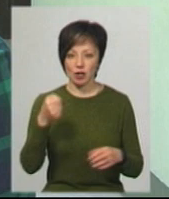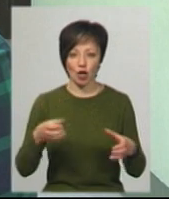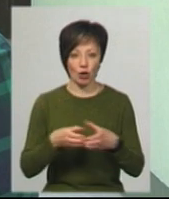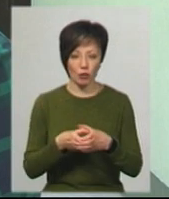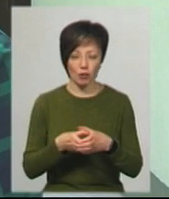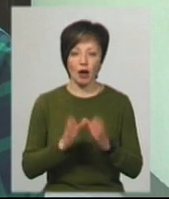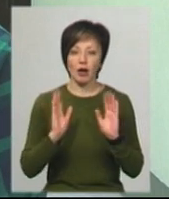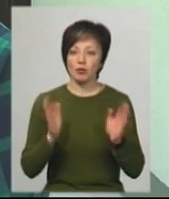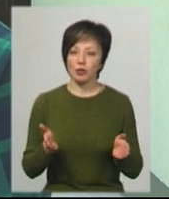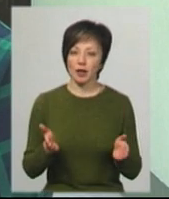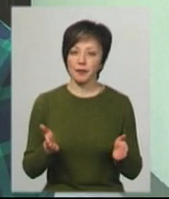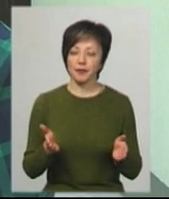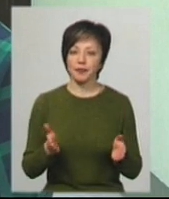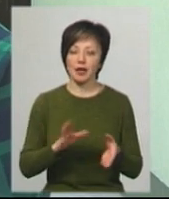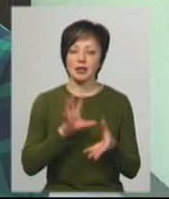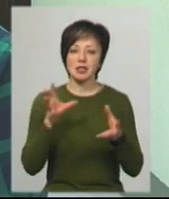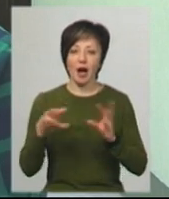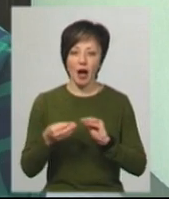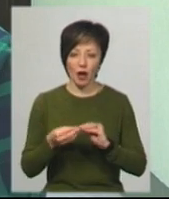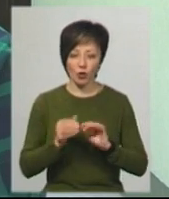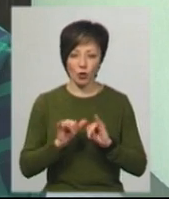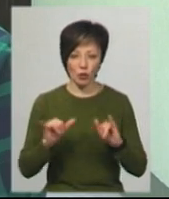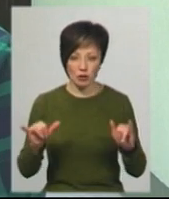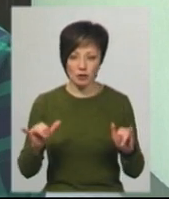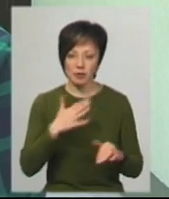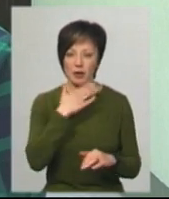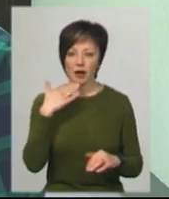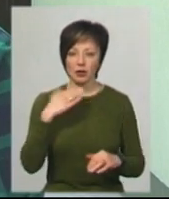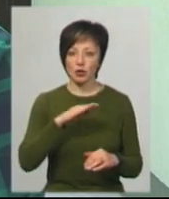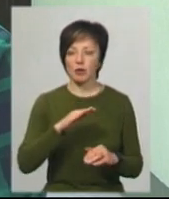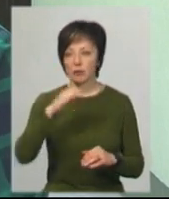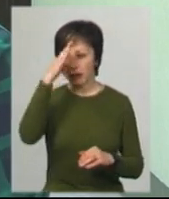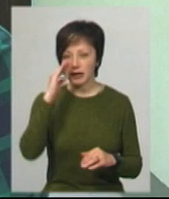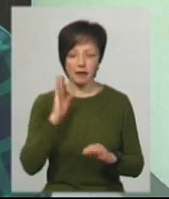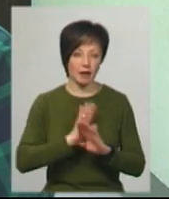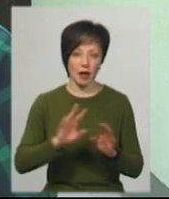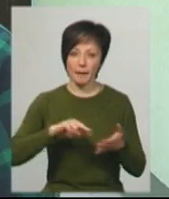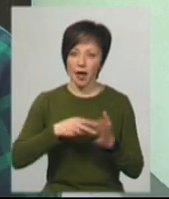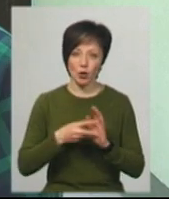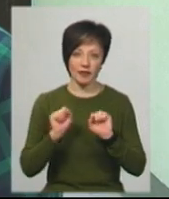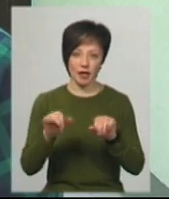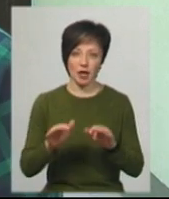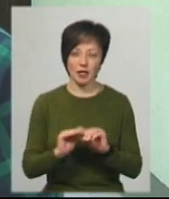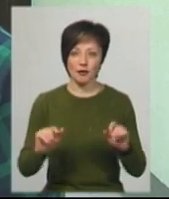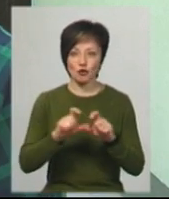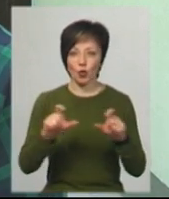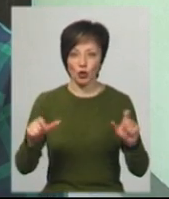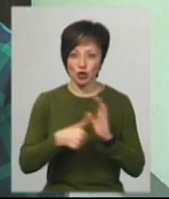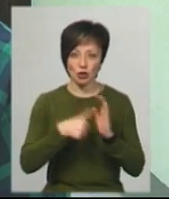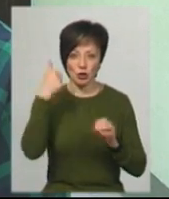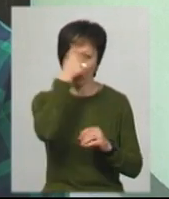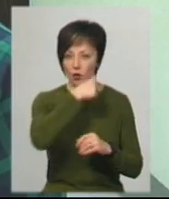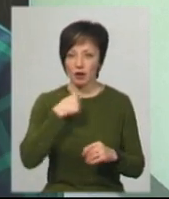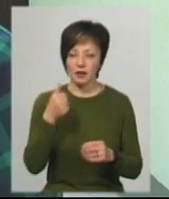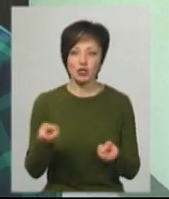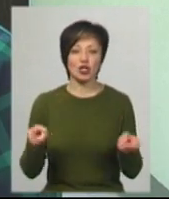буде на загальну розвитку, так як багато батьків не планують дітей віддати в школу на 6 років,